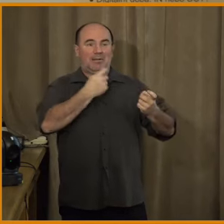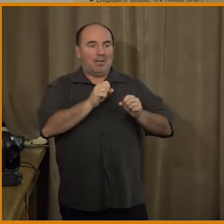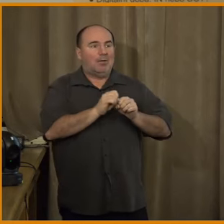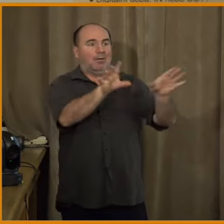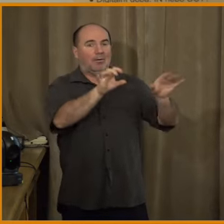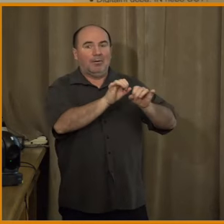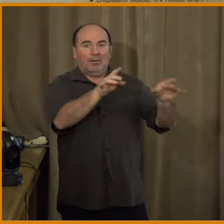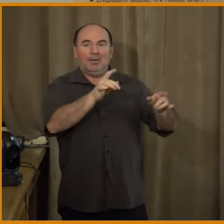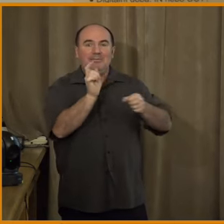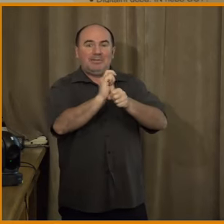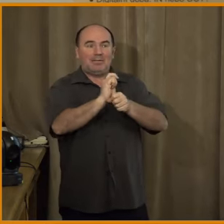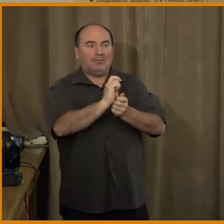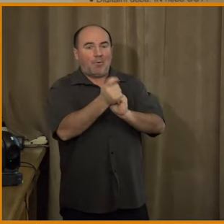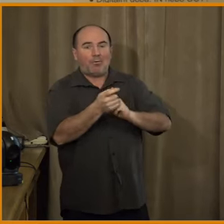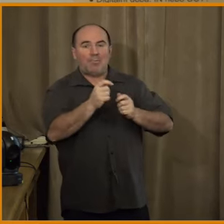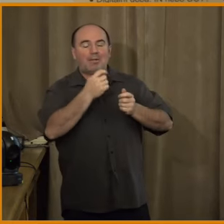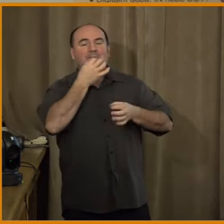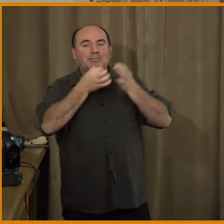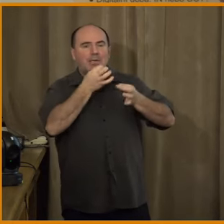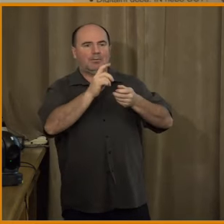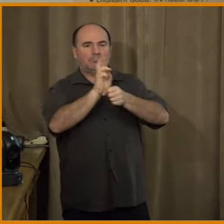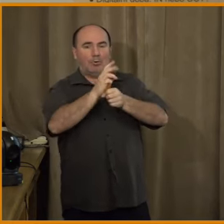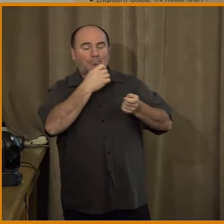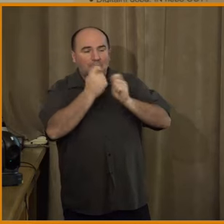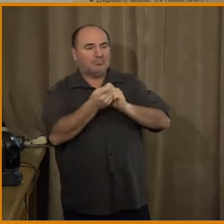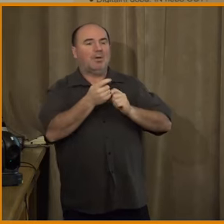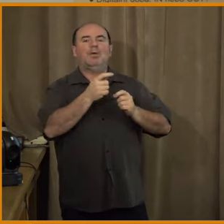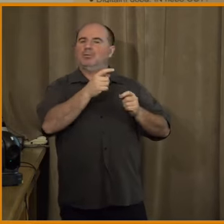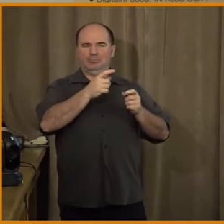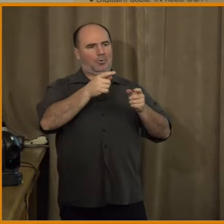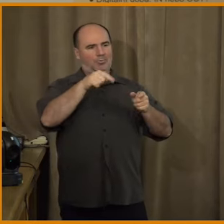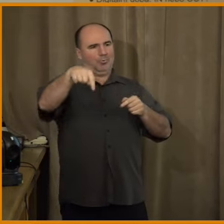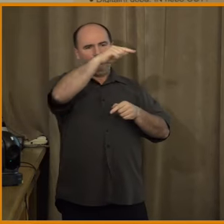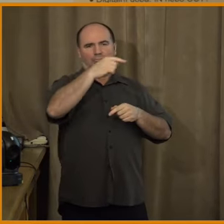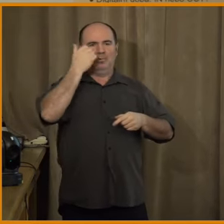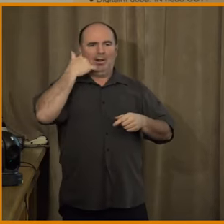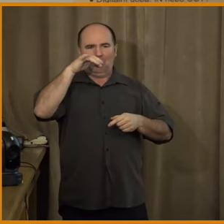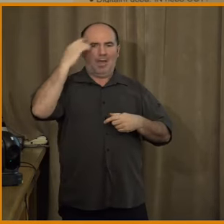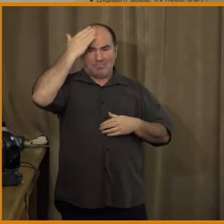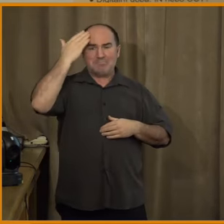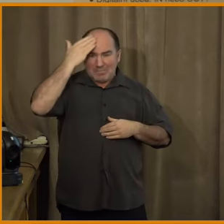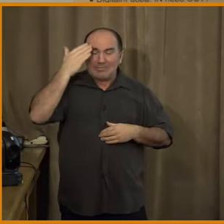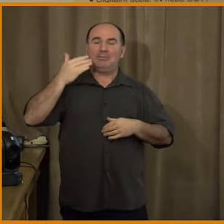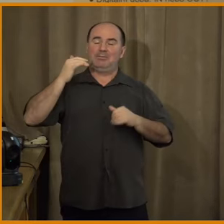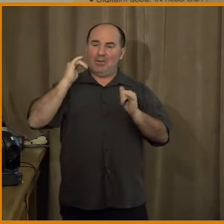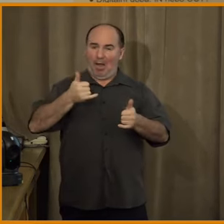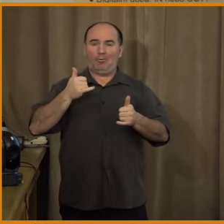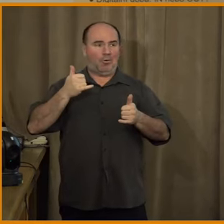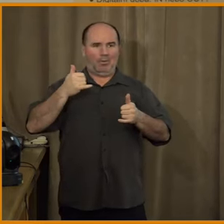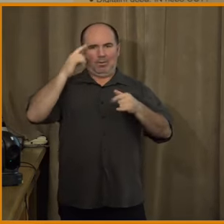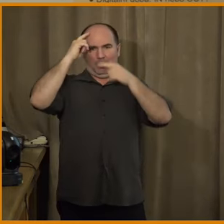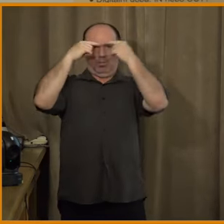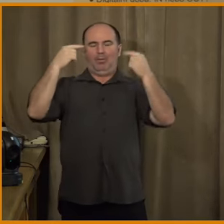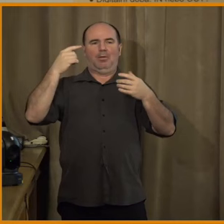lidé, kteří sami sebe považují za velmi kriticky myslící a dokonce někdy v těch výzkumech jako docela dobře skórují na těch škálách toho